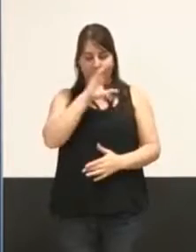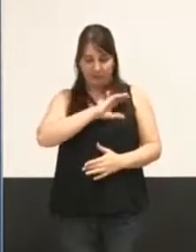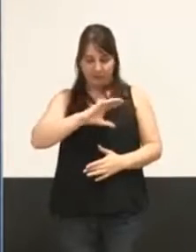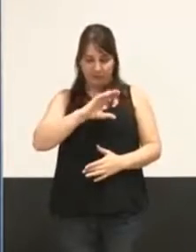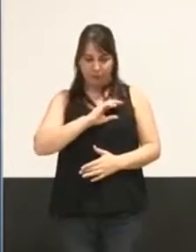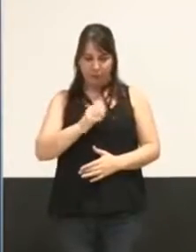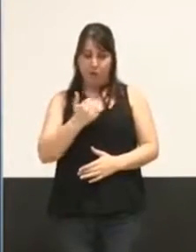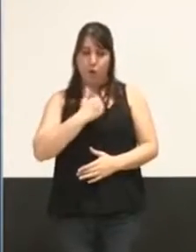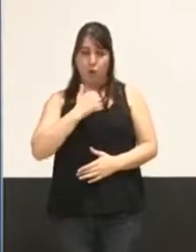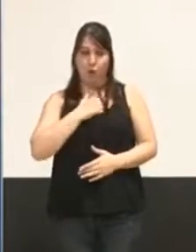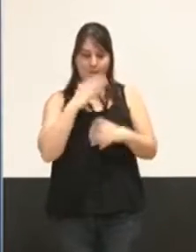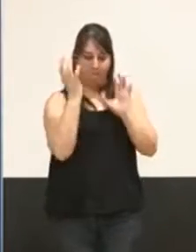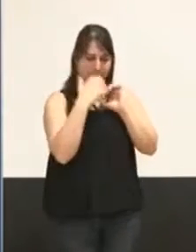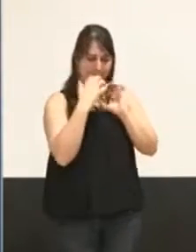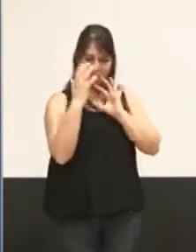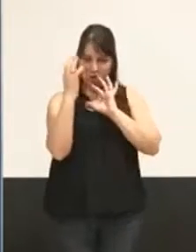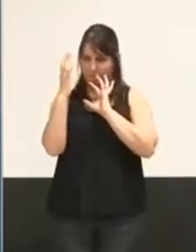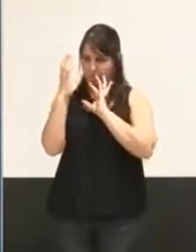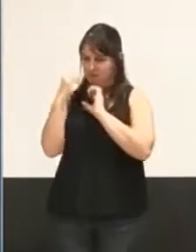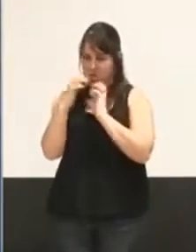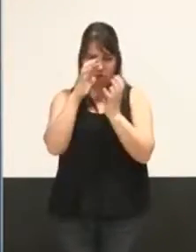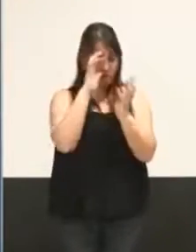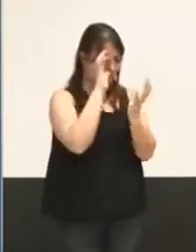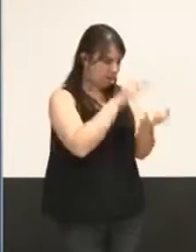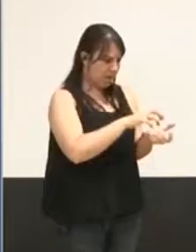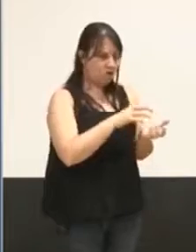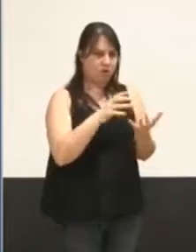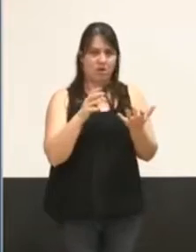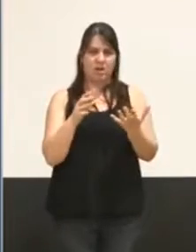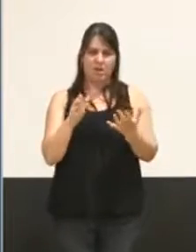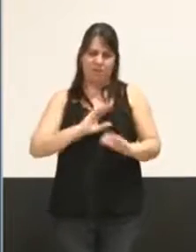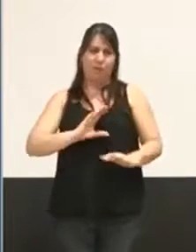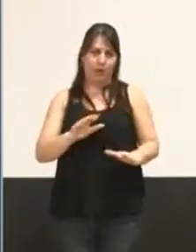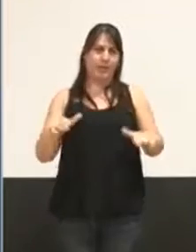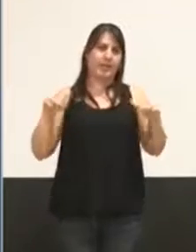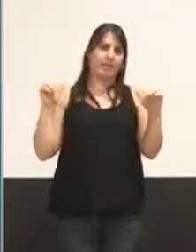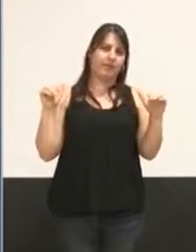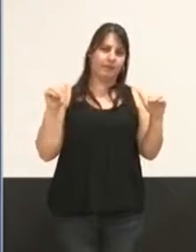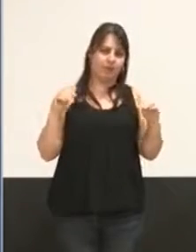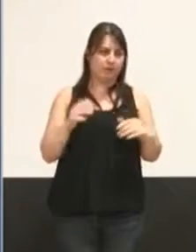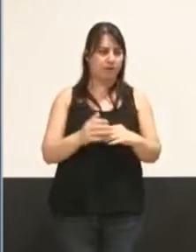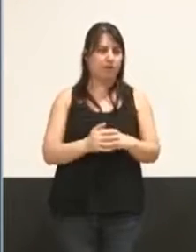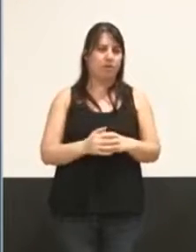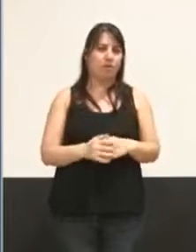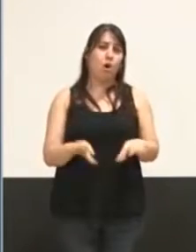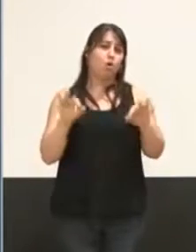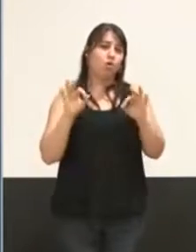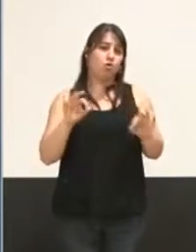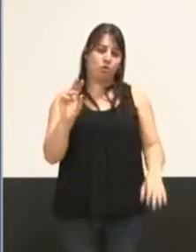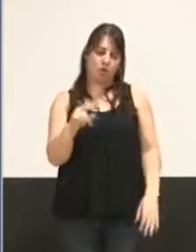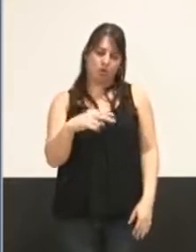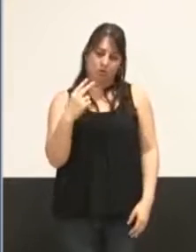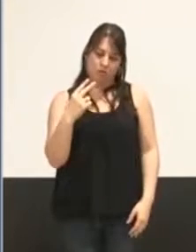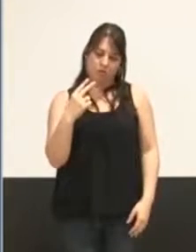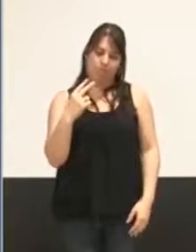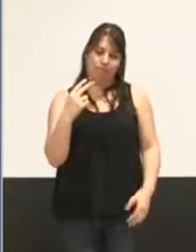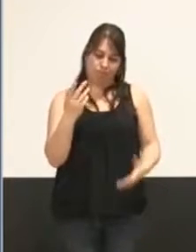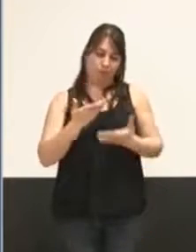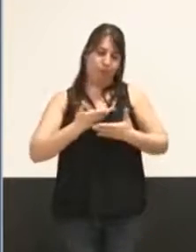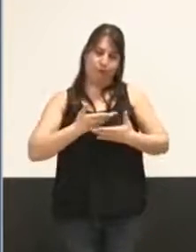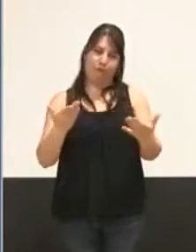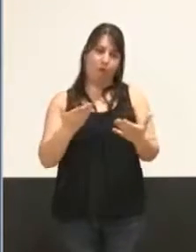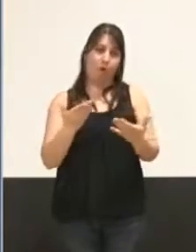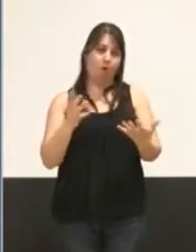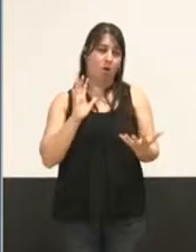nous nous tendons à nous-mêmes, mais qui, ayant quand même la lucidité de le dire, piègent